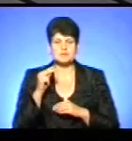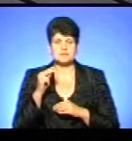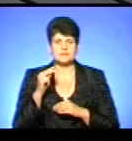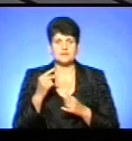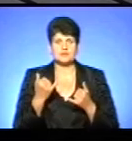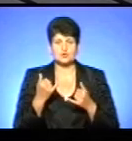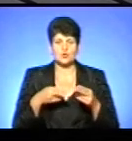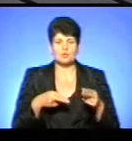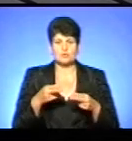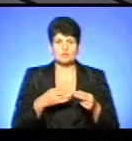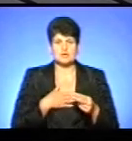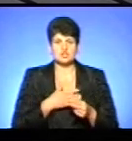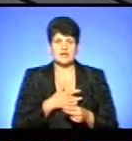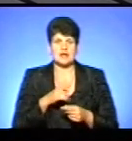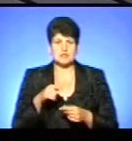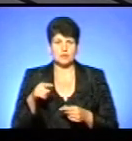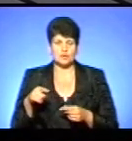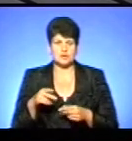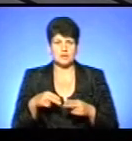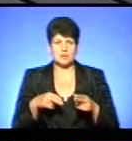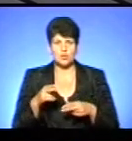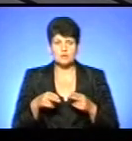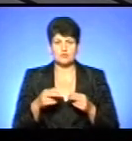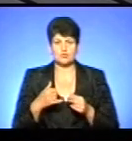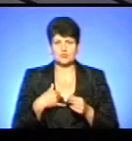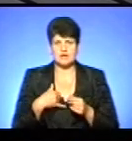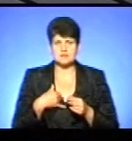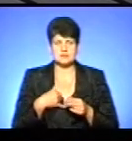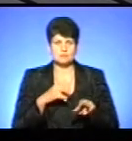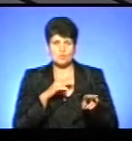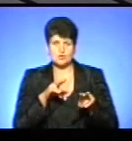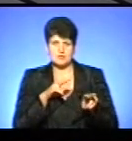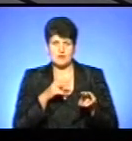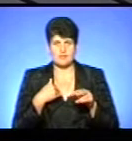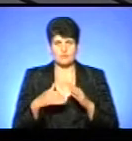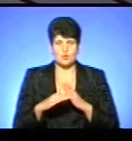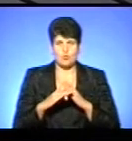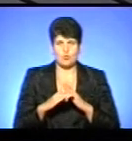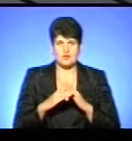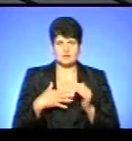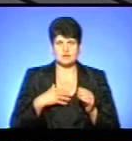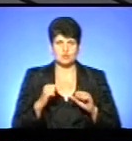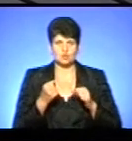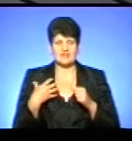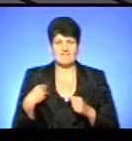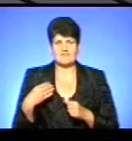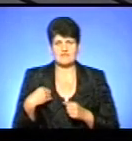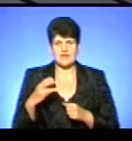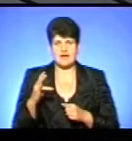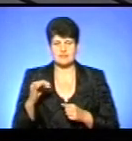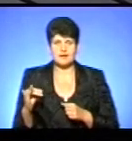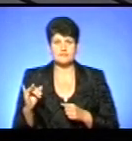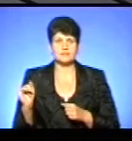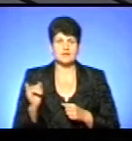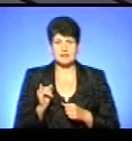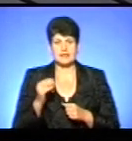сьогодні оперують наші кардіохірурги і за нами спостерігають, нам допомагають наші друзі львів'яни і, крім